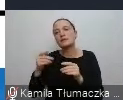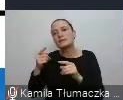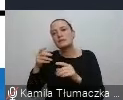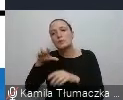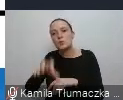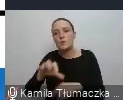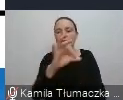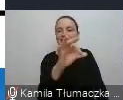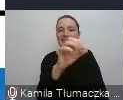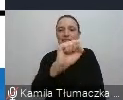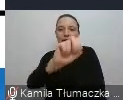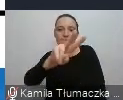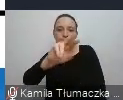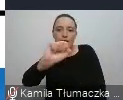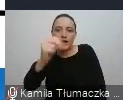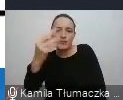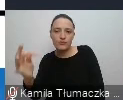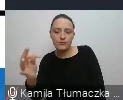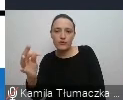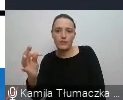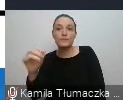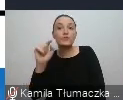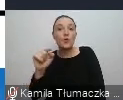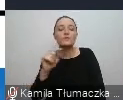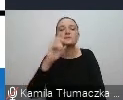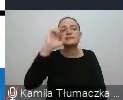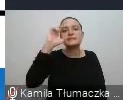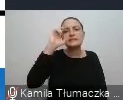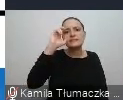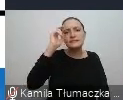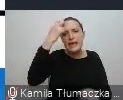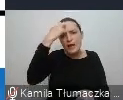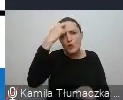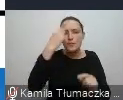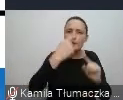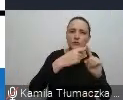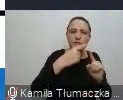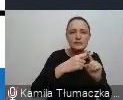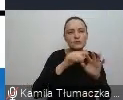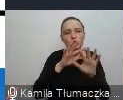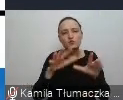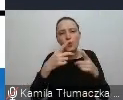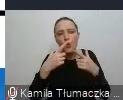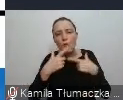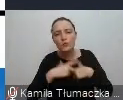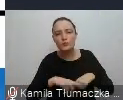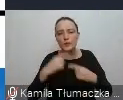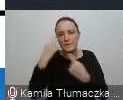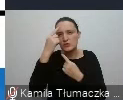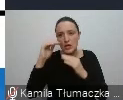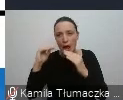I spowodowało to taki stereotyp pozytywny, że w myśleniu wielu osób o autyzmie